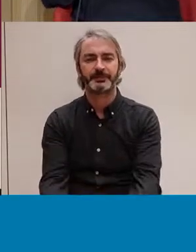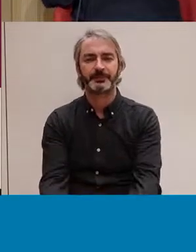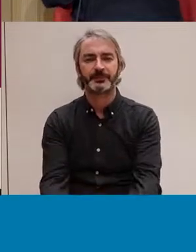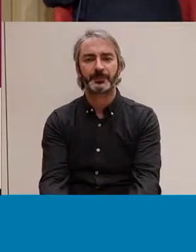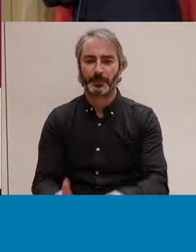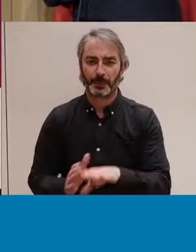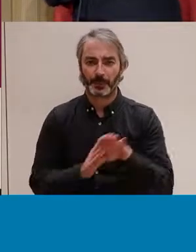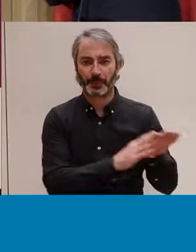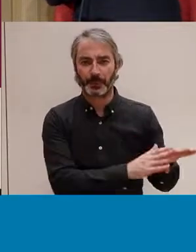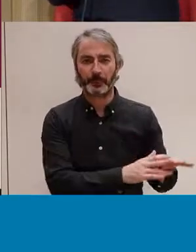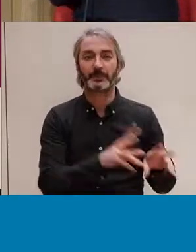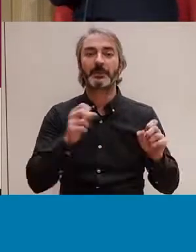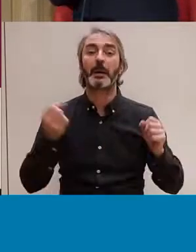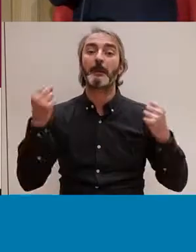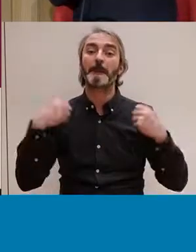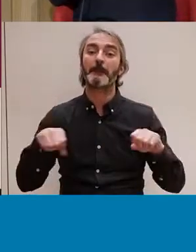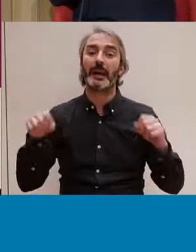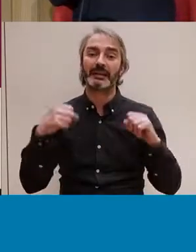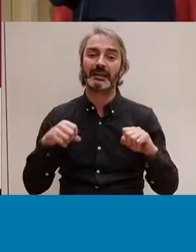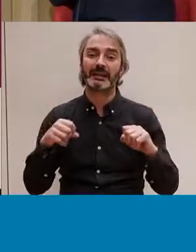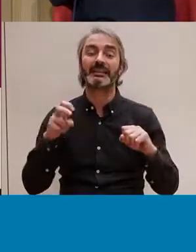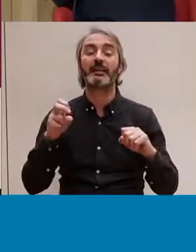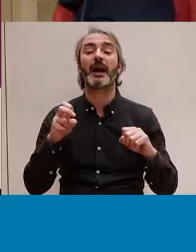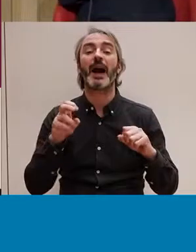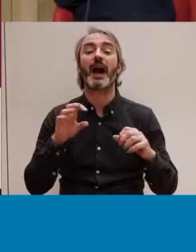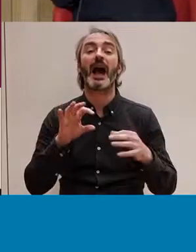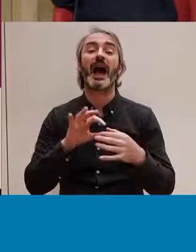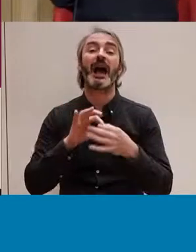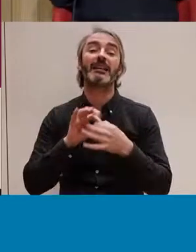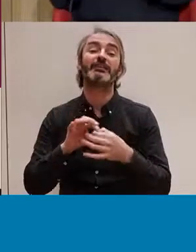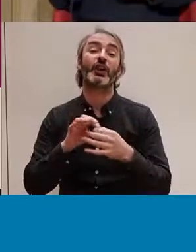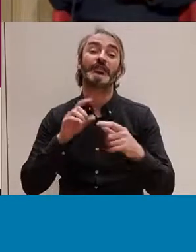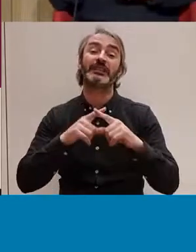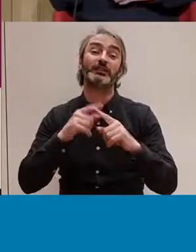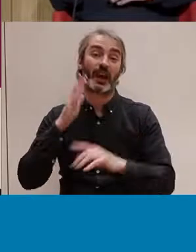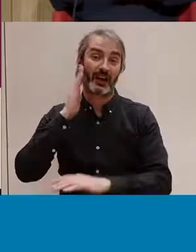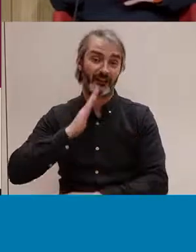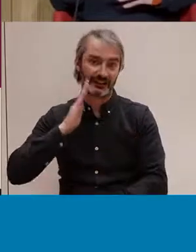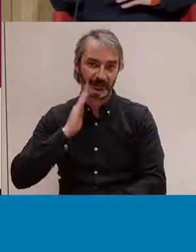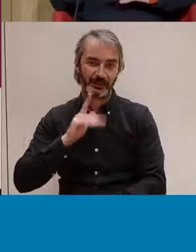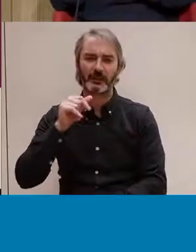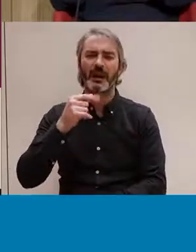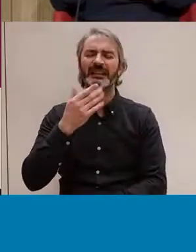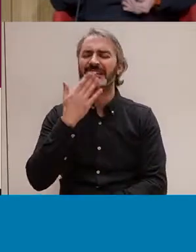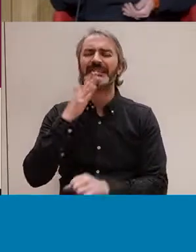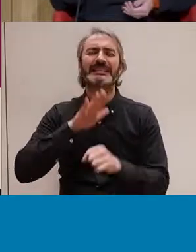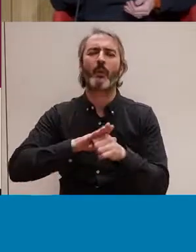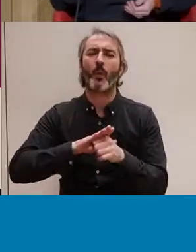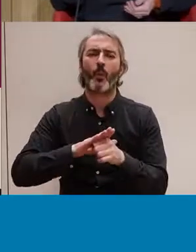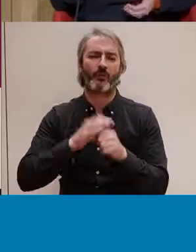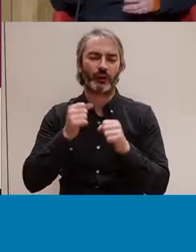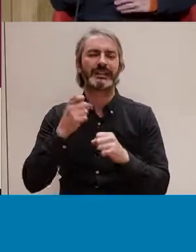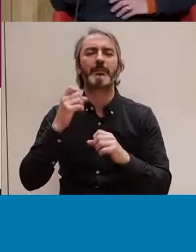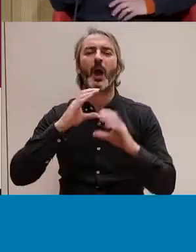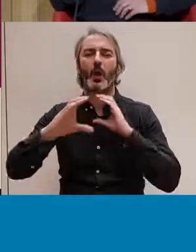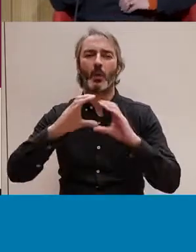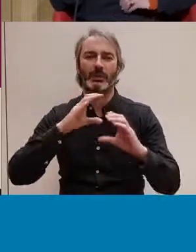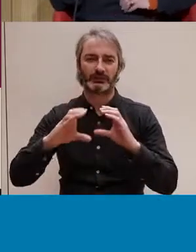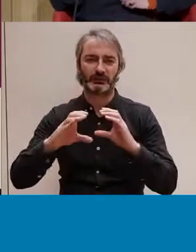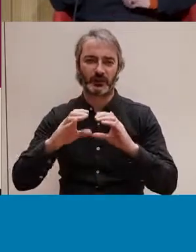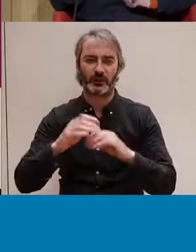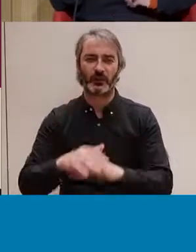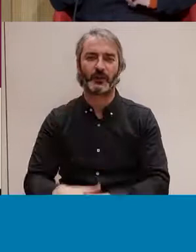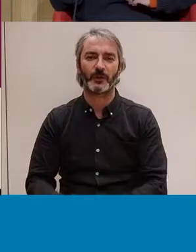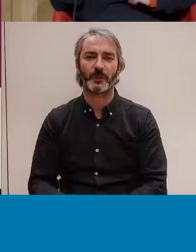Per altra banda, també, a nivell de pràctiques i de relacions sexoafectives, creiem que hi ha un gran tabú pel que fa a la comunicació, no?, al final,